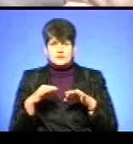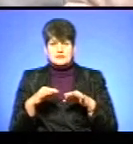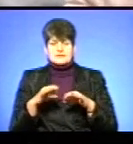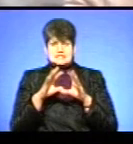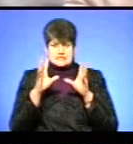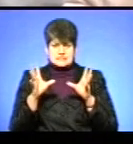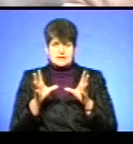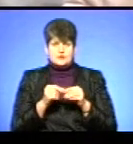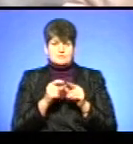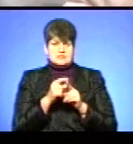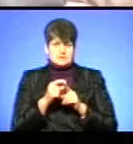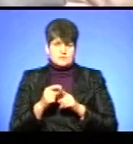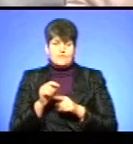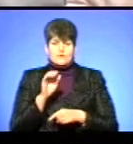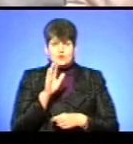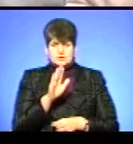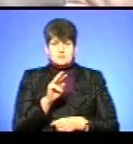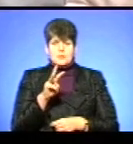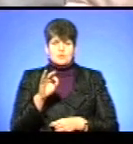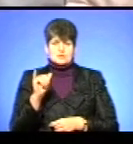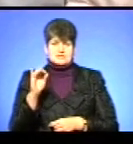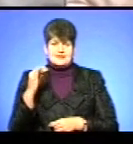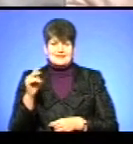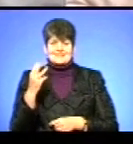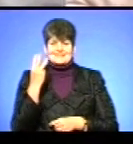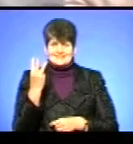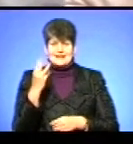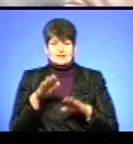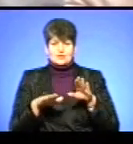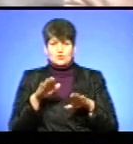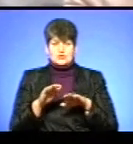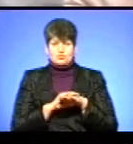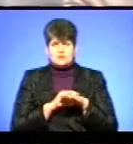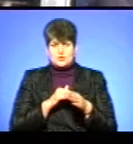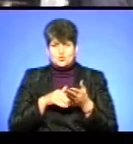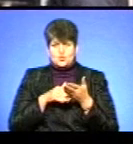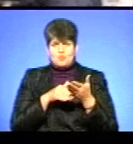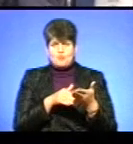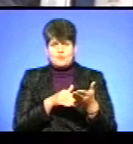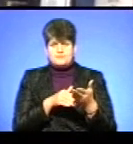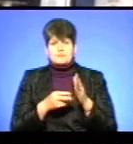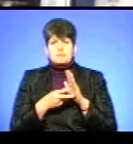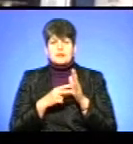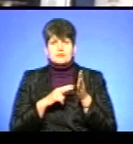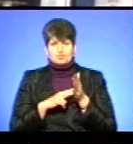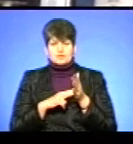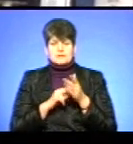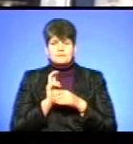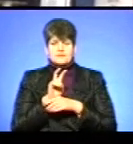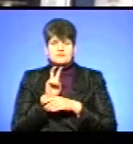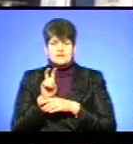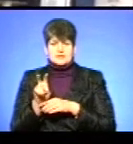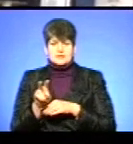Загалом, за словами Володимира Мосейка, три тонни гуманітарної допомоги. Плануємо відвідати